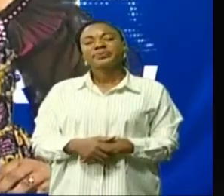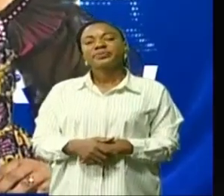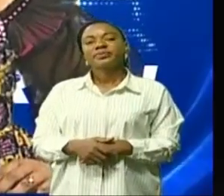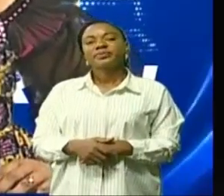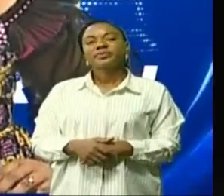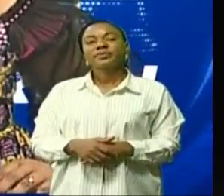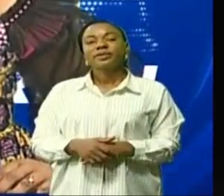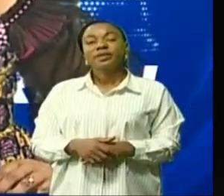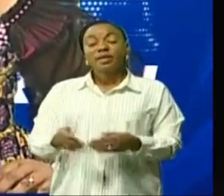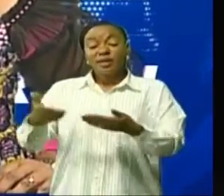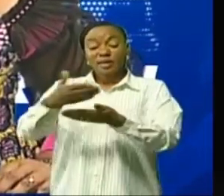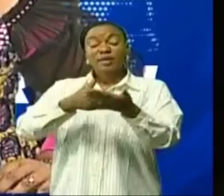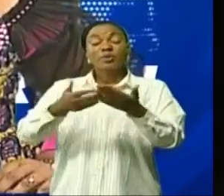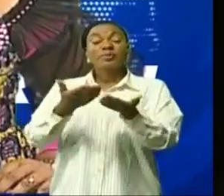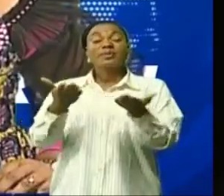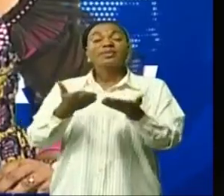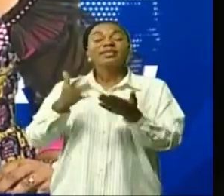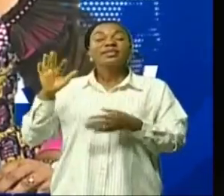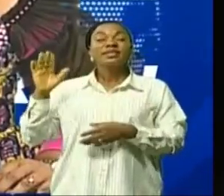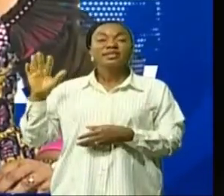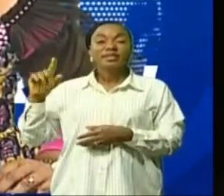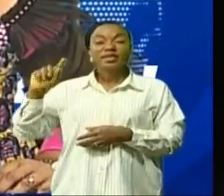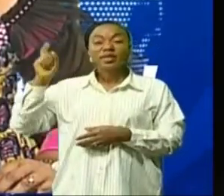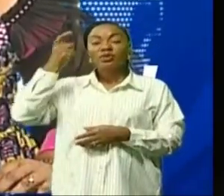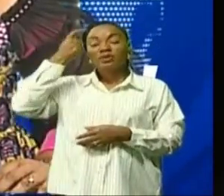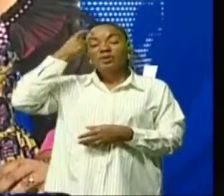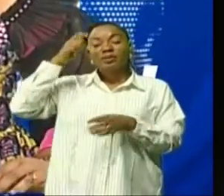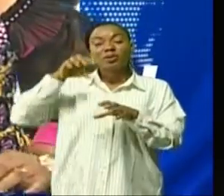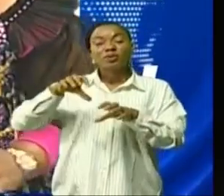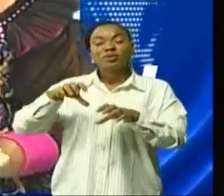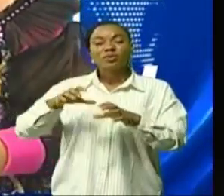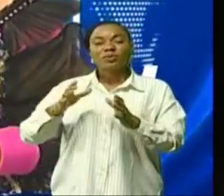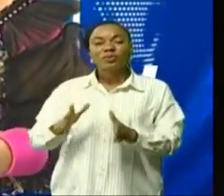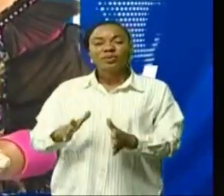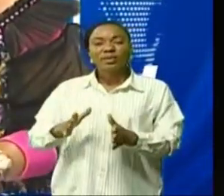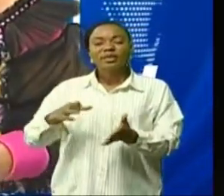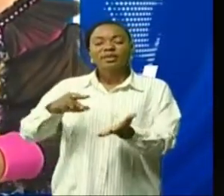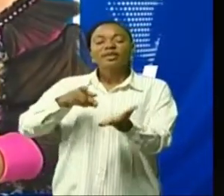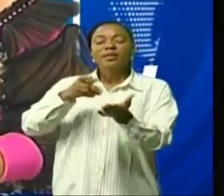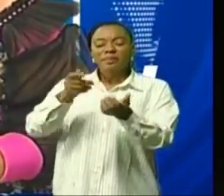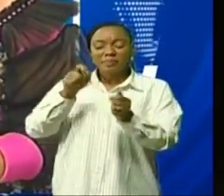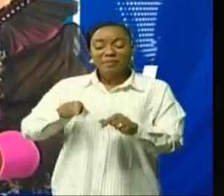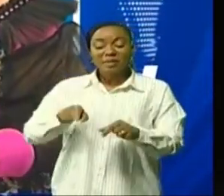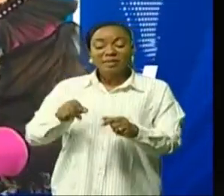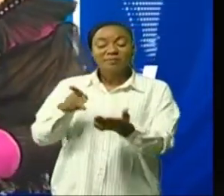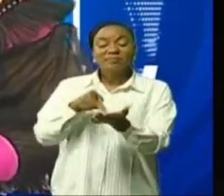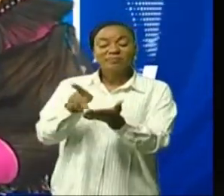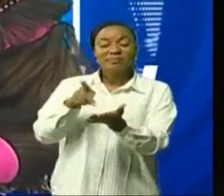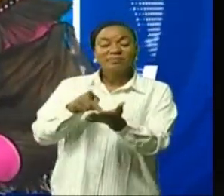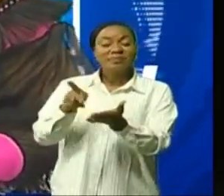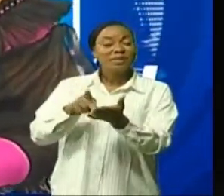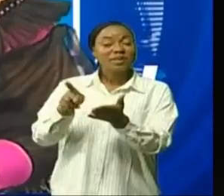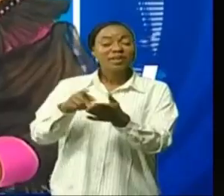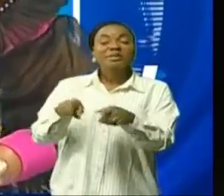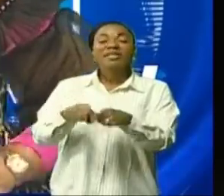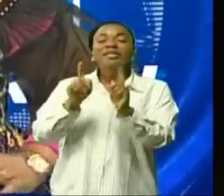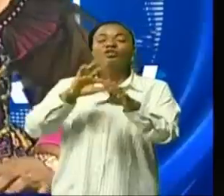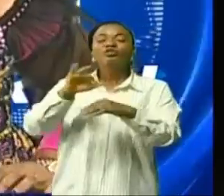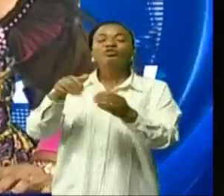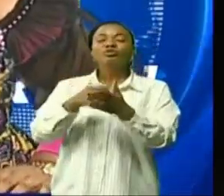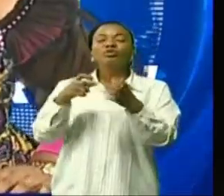Et revenons à Kinshasa où le gouvernement congolais va bientôt apurer toutes ses dettes de la consommation de l'électricité et de l'eau,